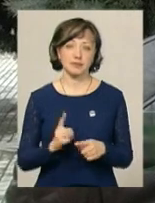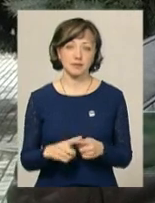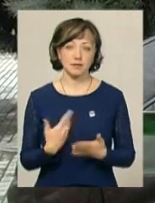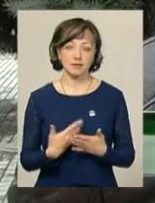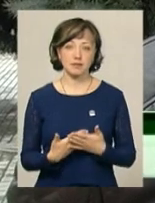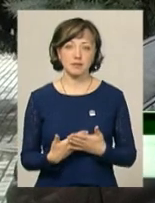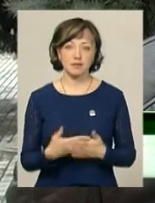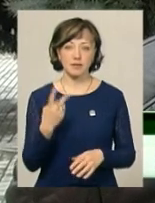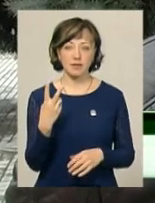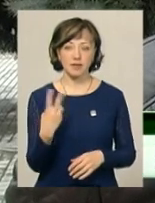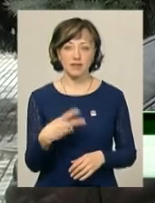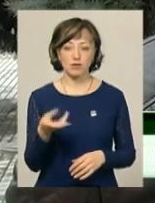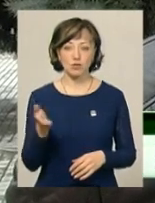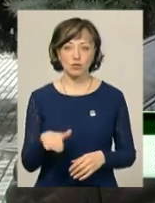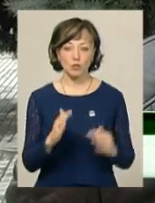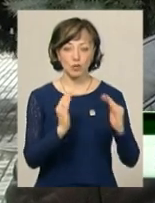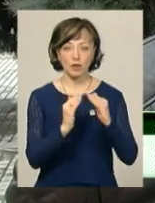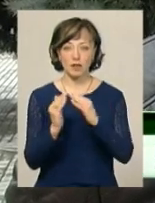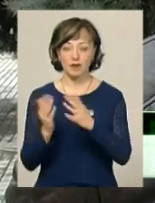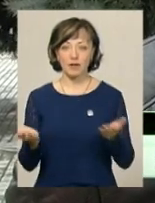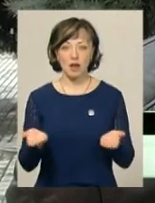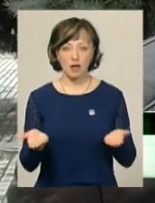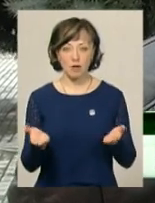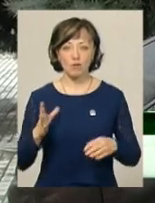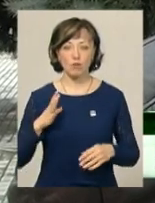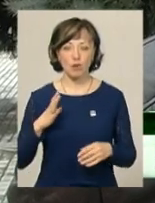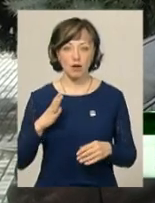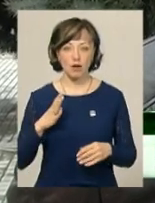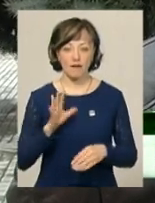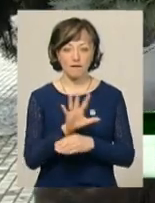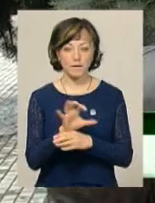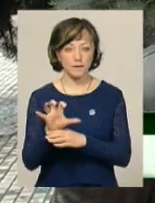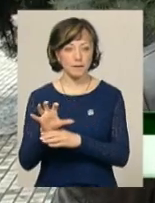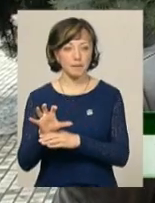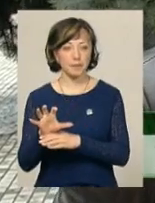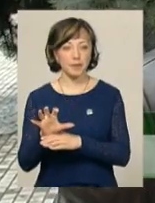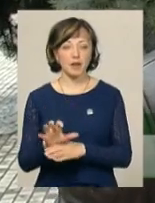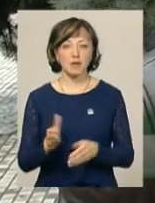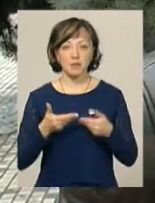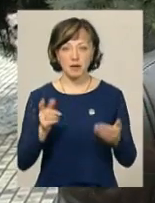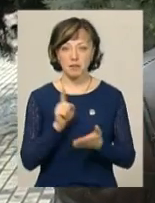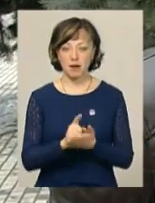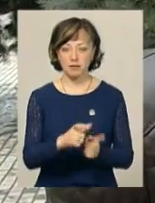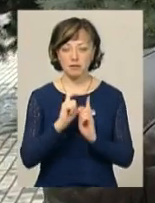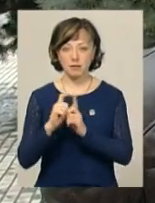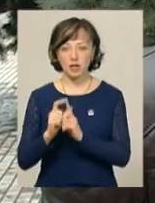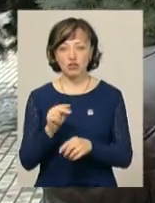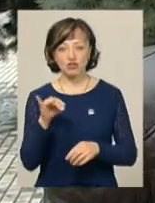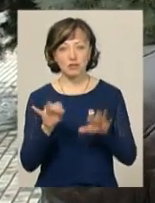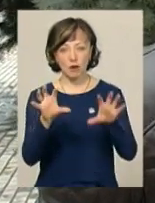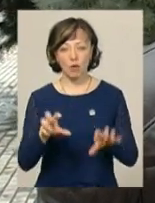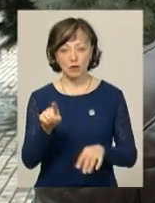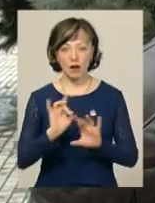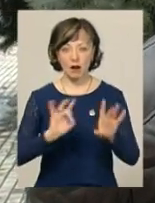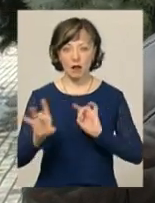порядка двох десятків наразі будинків, які були відфотографовані. Ми маємо отримати відповіді, наскільки законно та